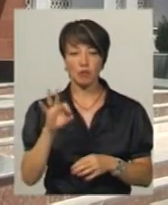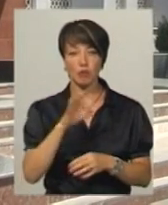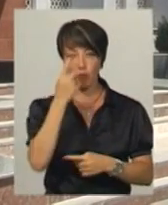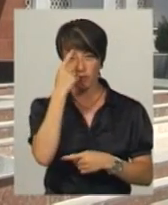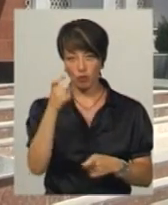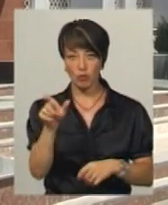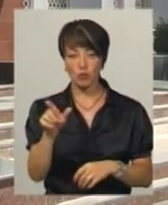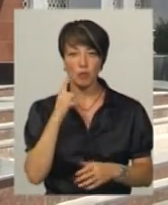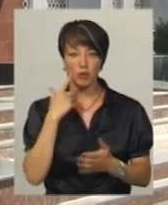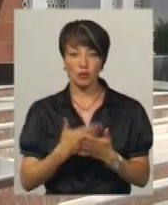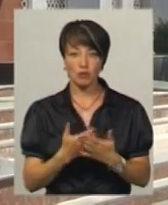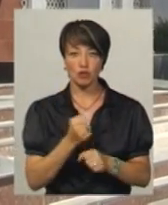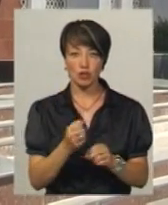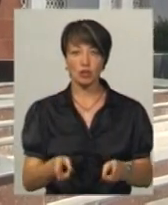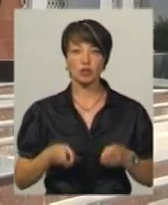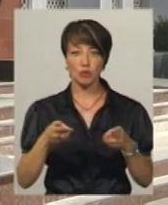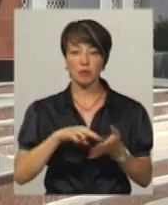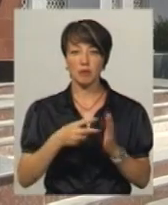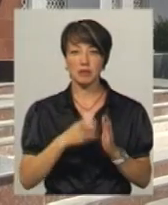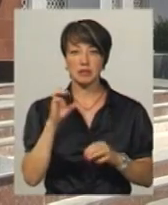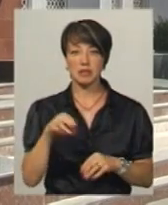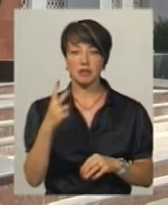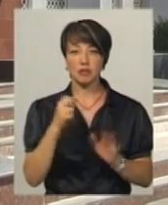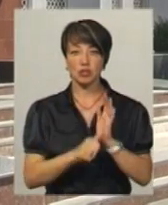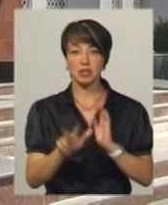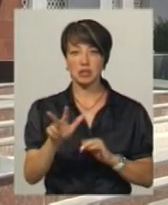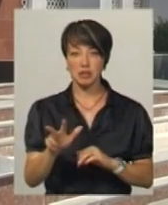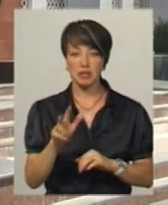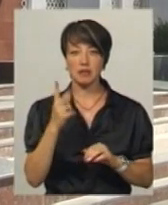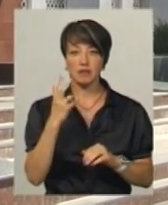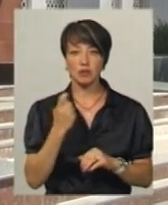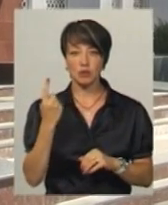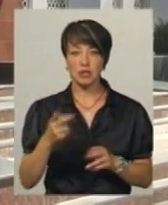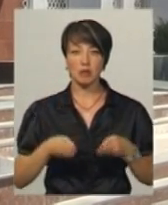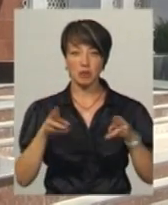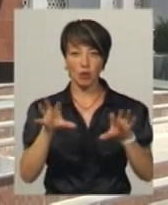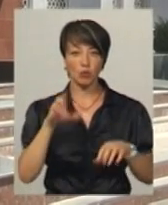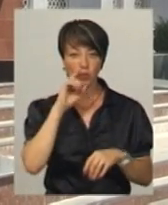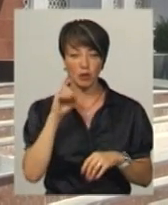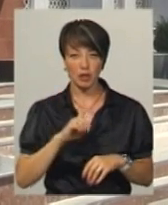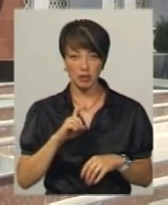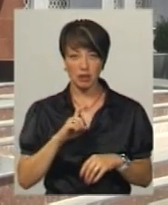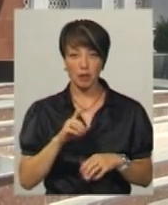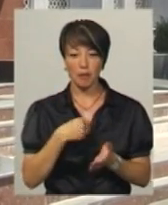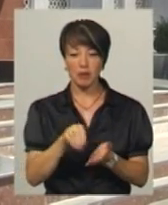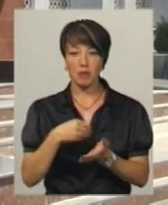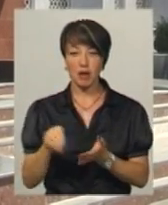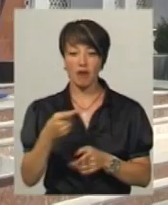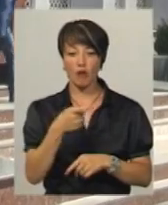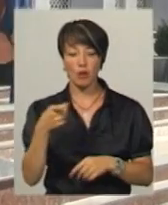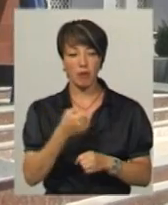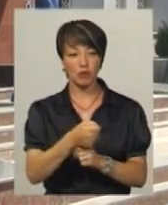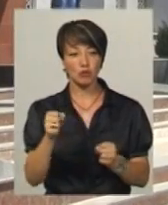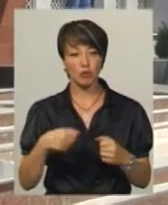повідомлення особи про підозру в чиненні злочинів передбачених статтею 263 та статтею КПК України, тобто придбання вогнепальної